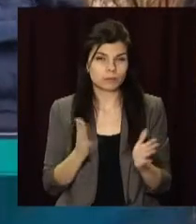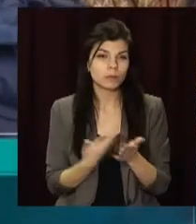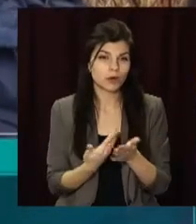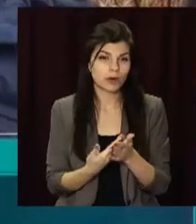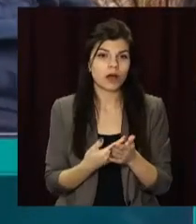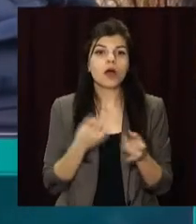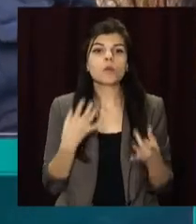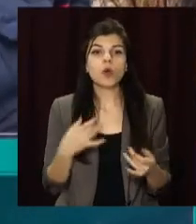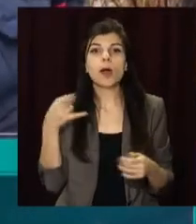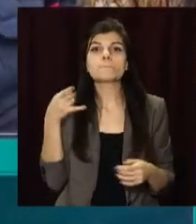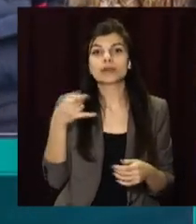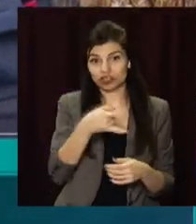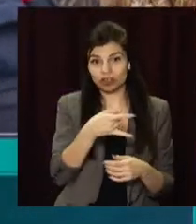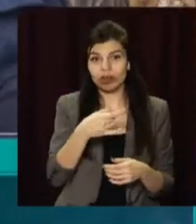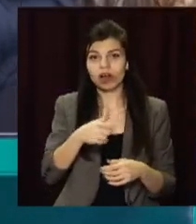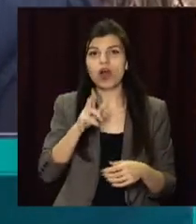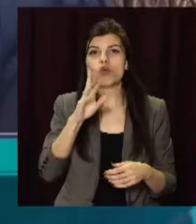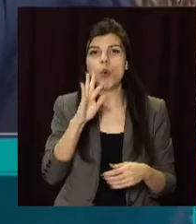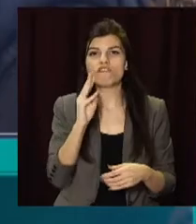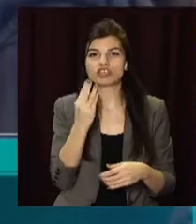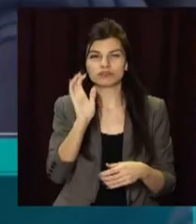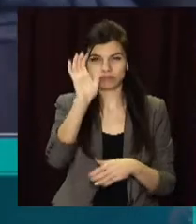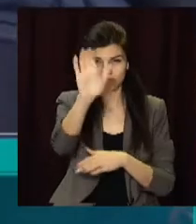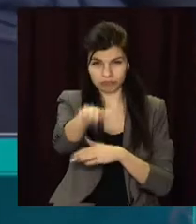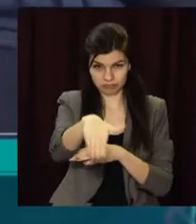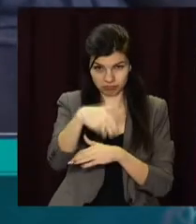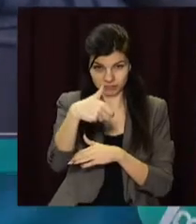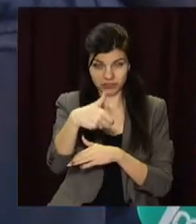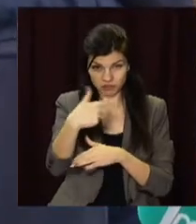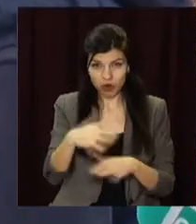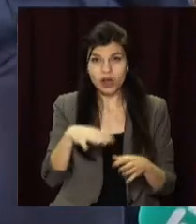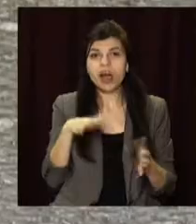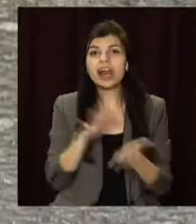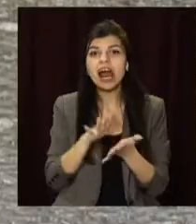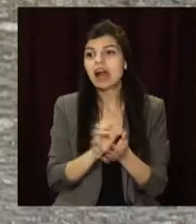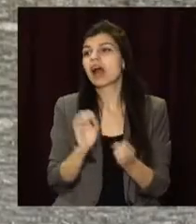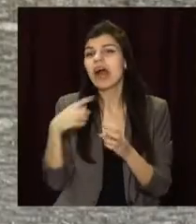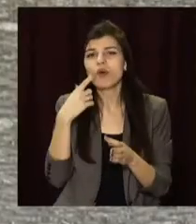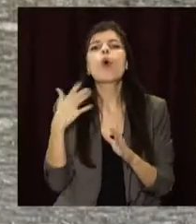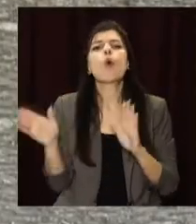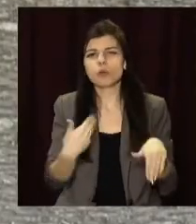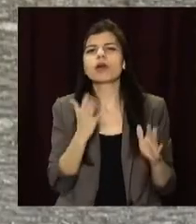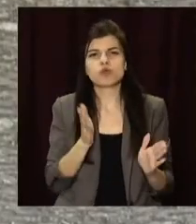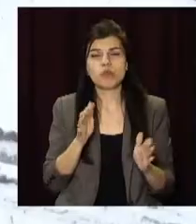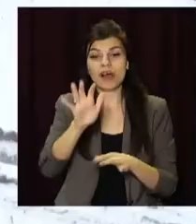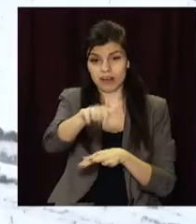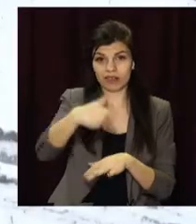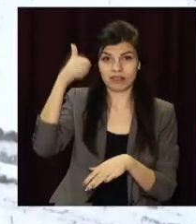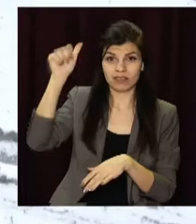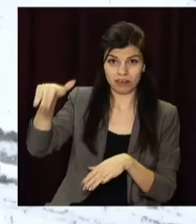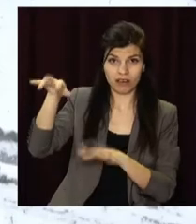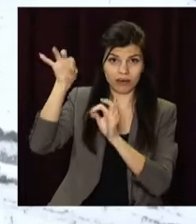під'їхала техніка, ось так ковшом зацепили, ось так кинули кусок. Говорили, оберемо, не обрали.